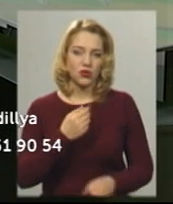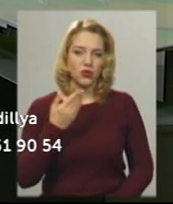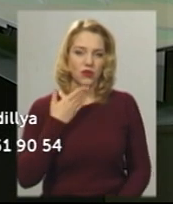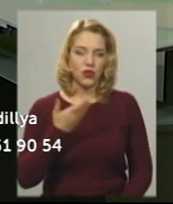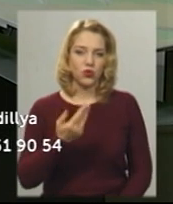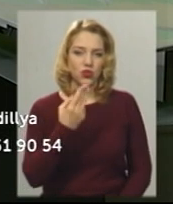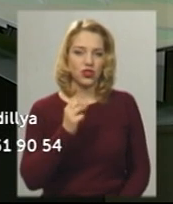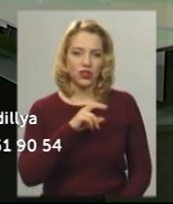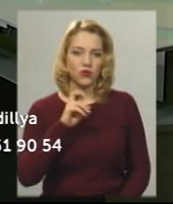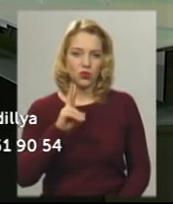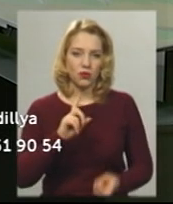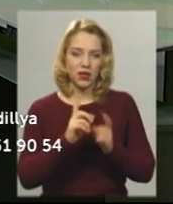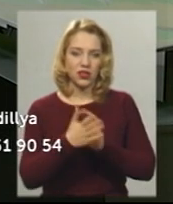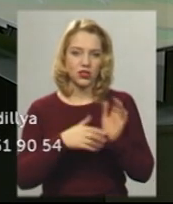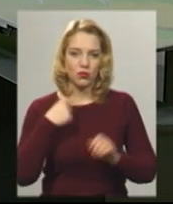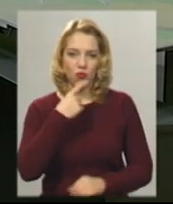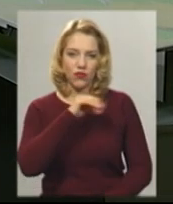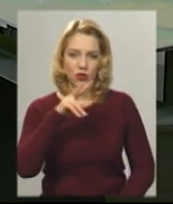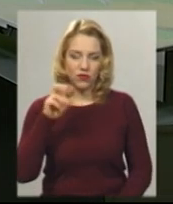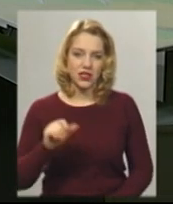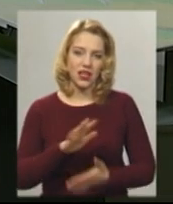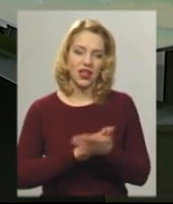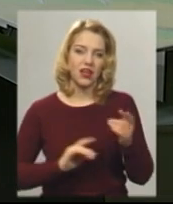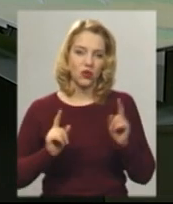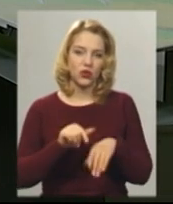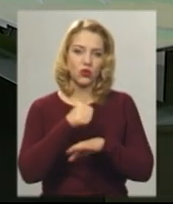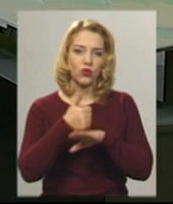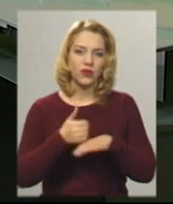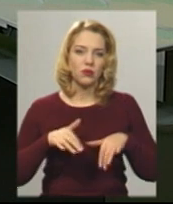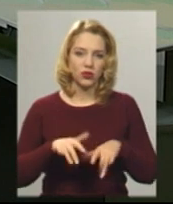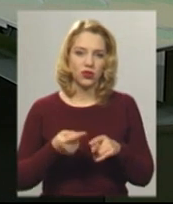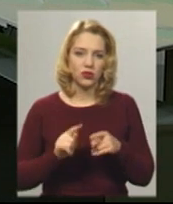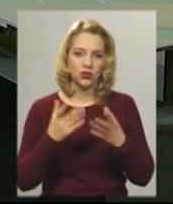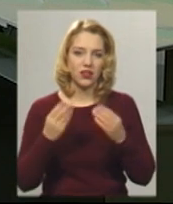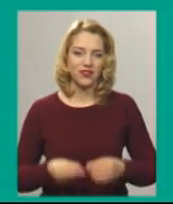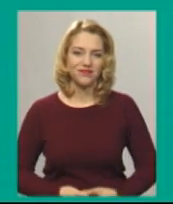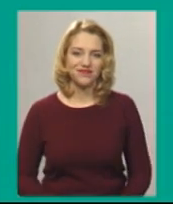Шевчук, на жесту мову перекладає Оксана Фіновська. Далі коротко про головні події сьогодні.